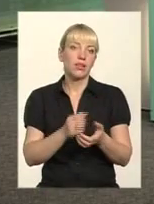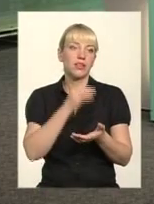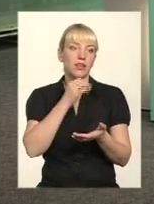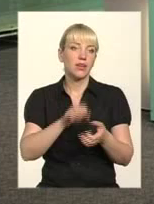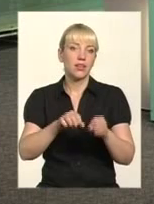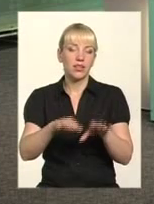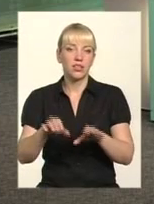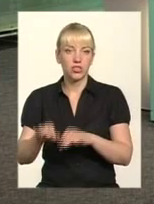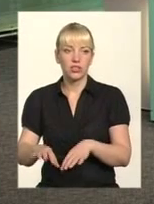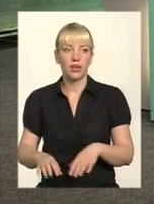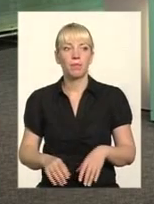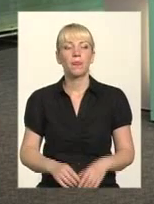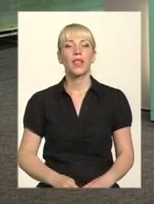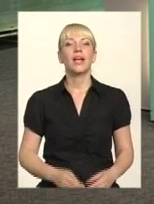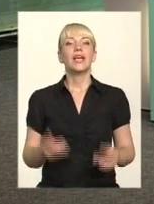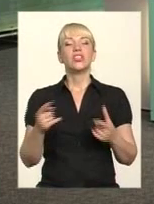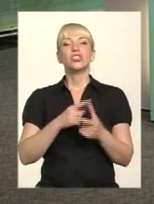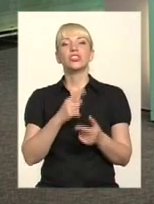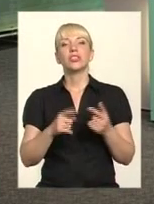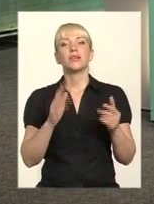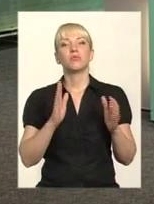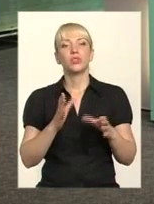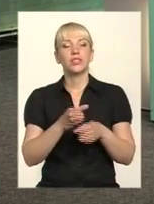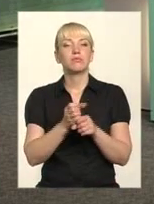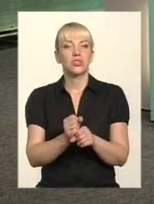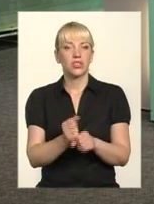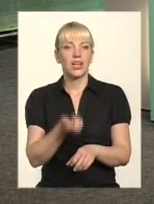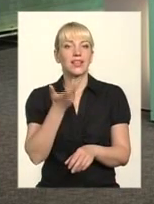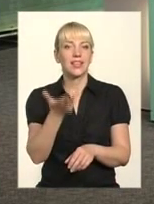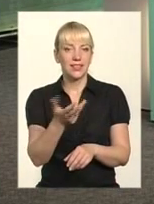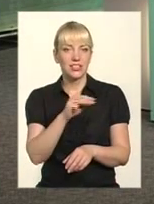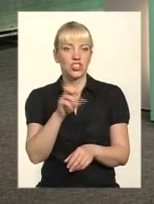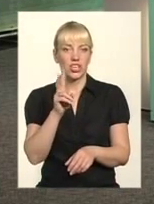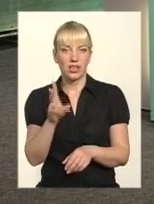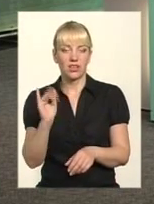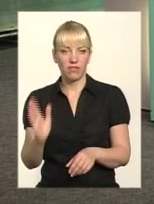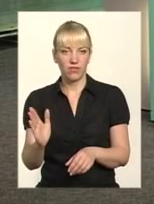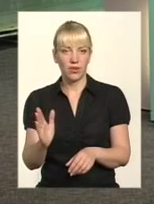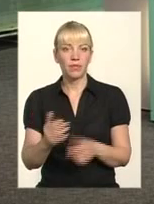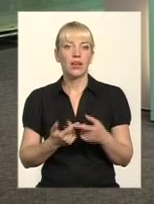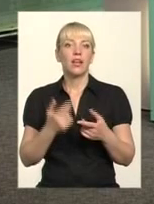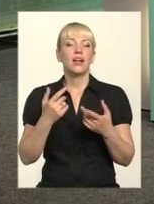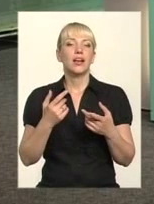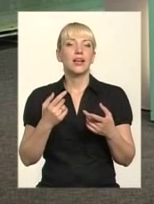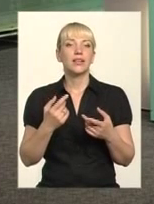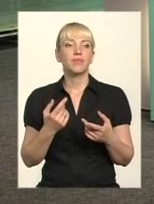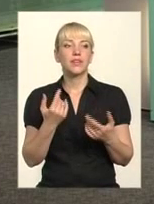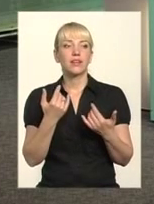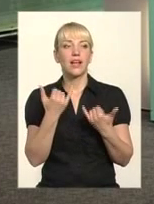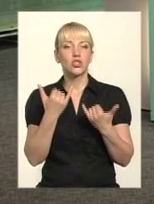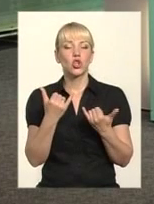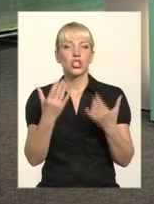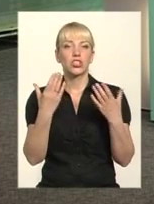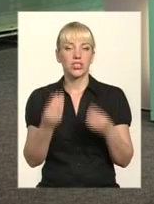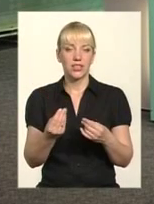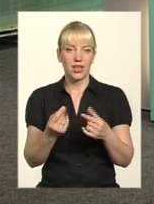Чи зникне кількість ЖЕКів? Ну, скажімо, та частина, яка є на сьогодні. Тенденція на сьогоднішній день.